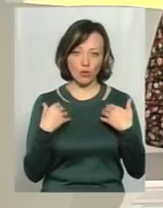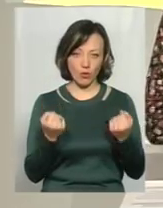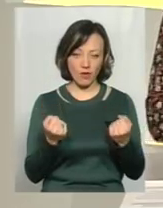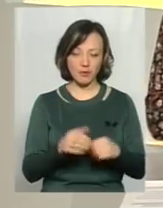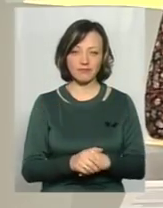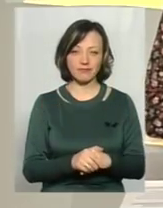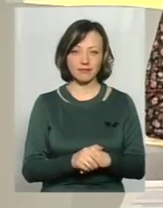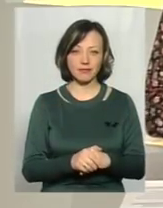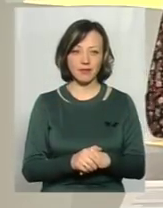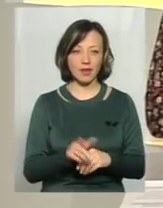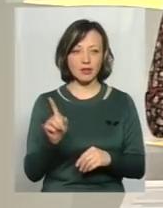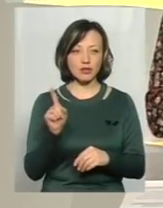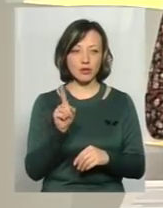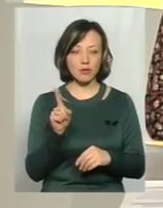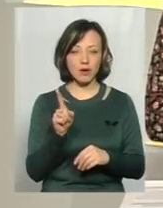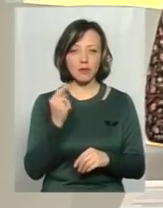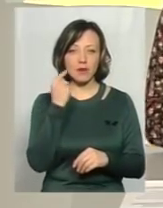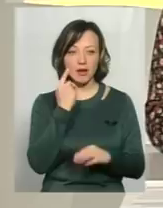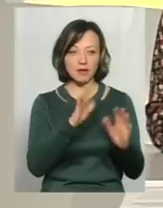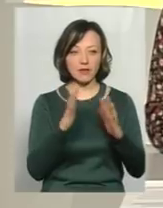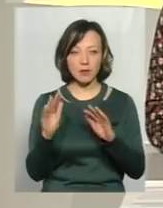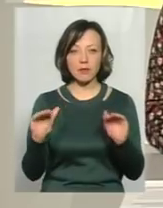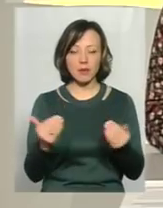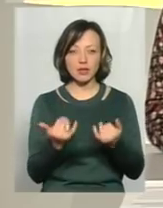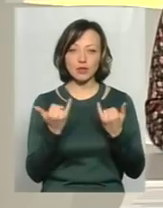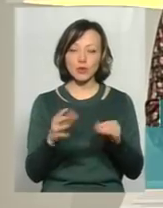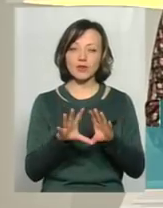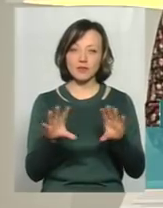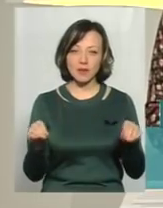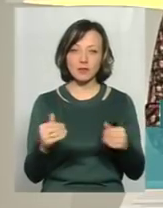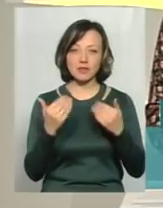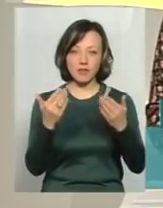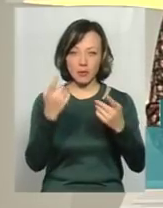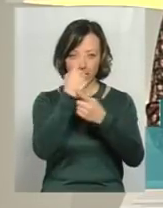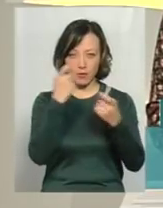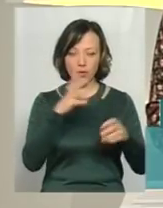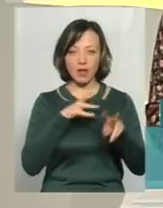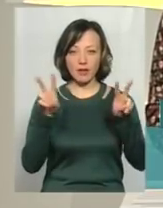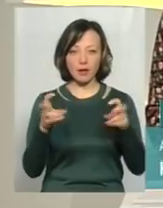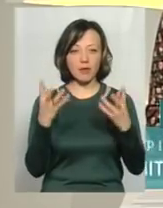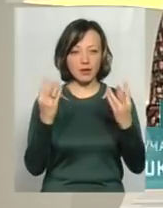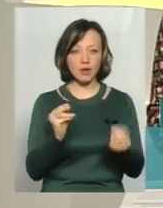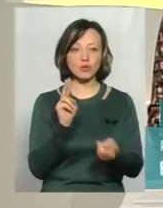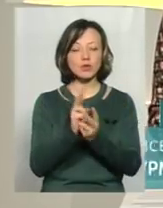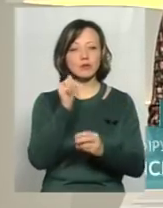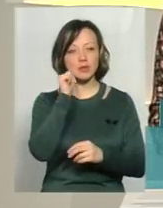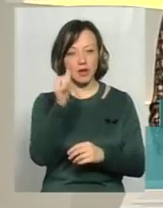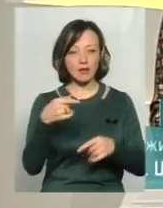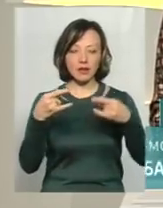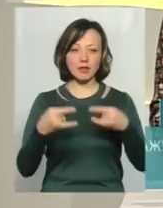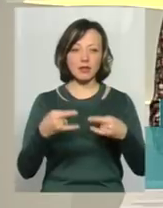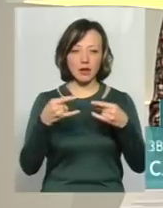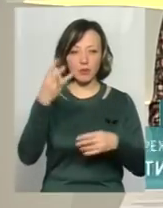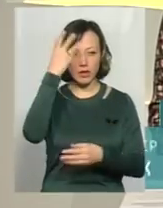щоб прикрих випадків було менше. На сьогодні все, з вами в ефірі була тема дня. Зустрінемося завтра на каналі